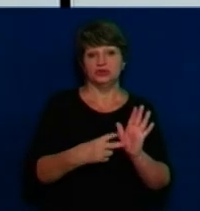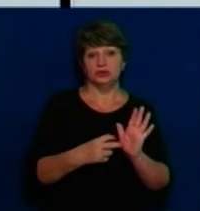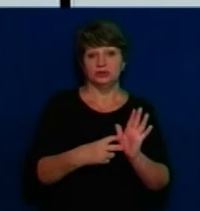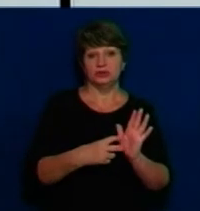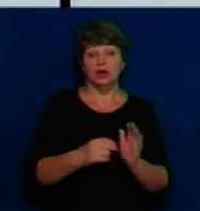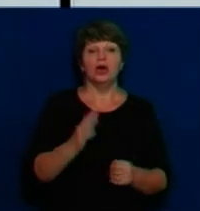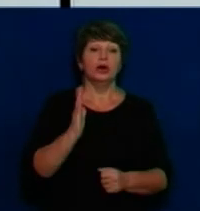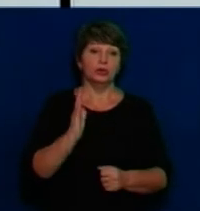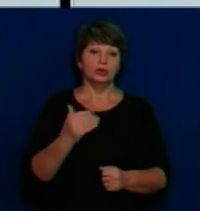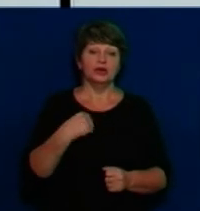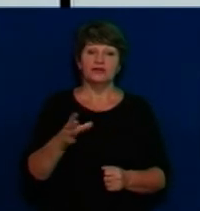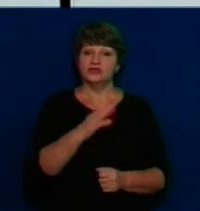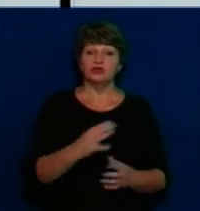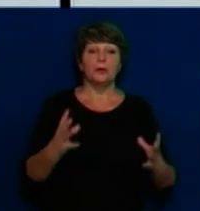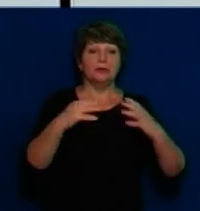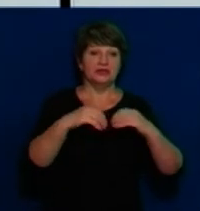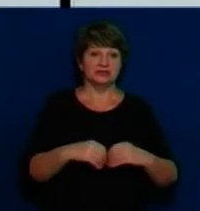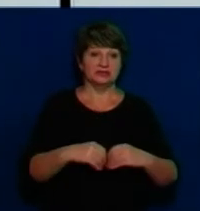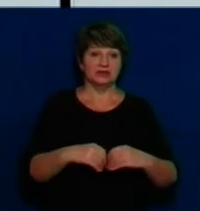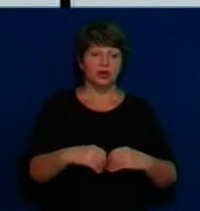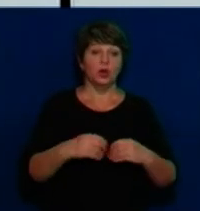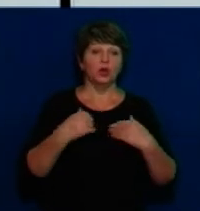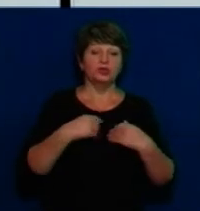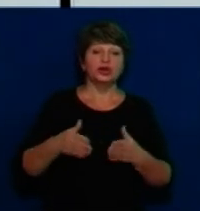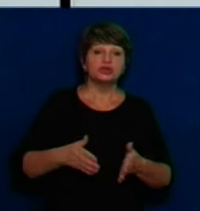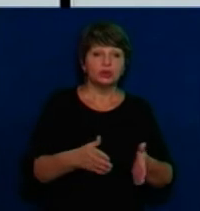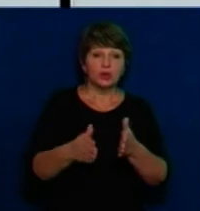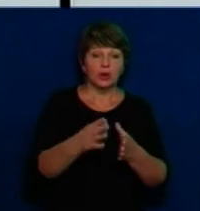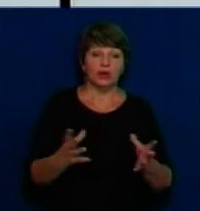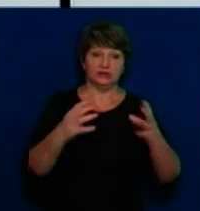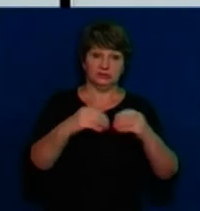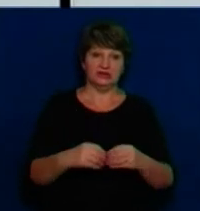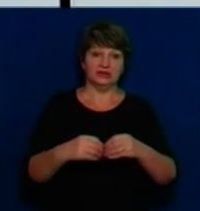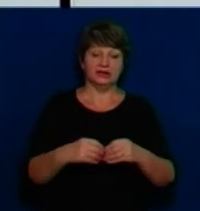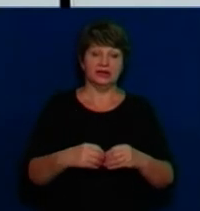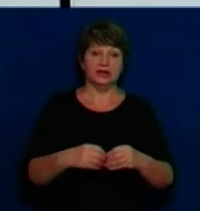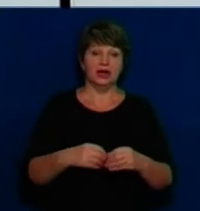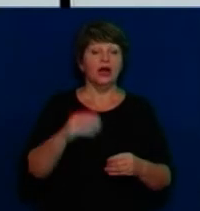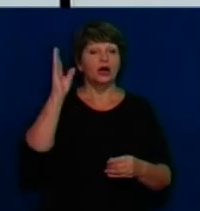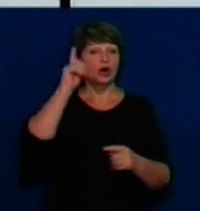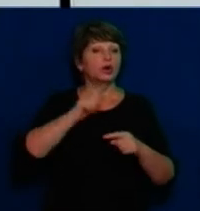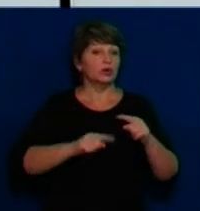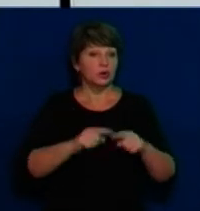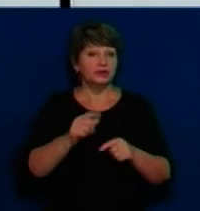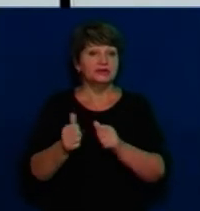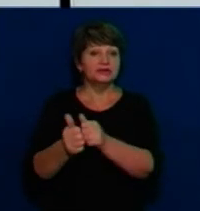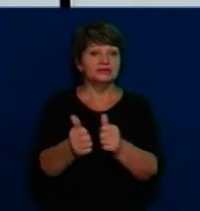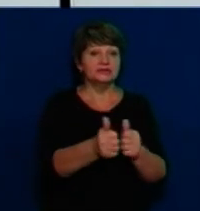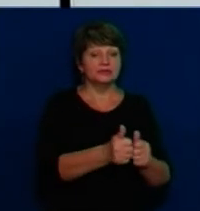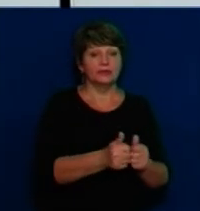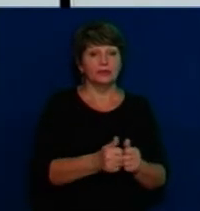все спільне, у нас перебрежна зона спільна, у нас дорога спільна, нам, у нас родичі там, якось це так